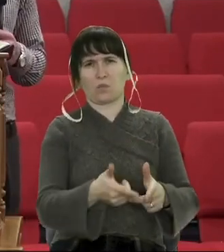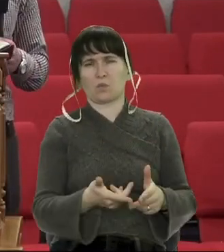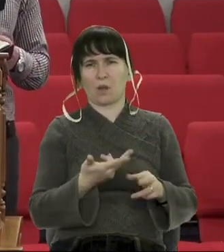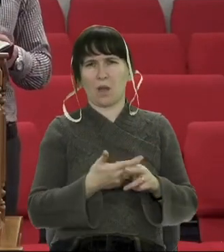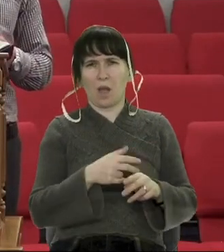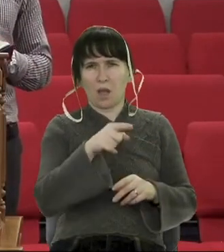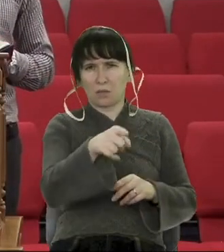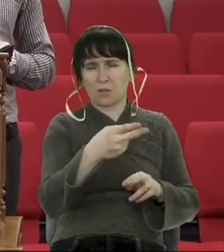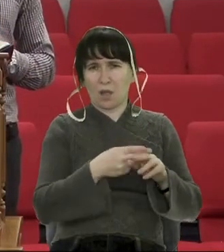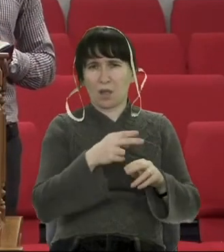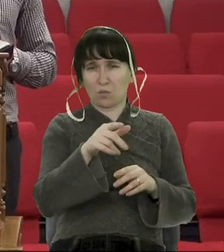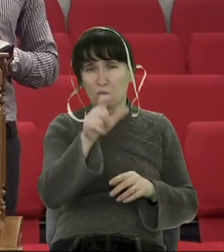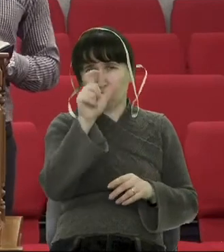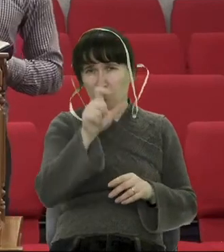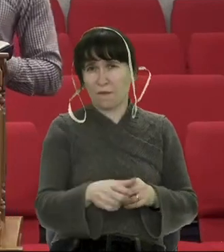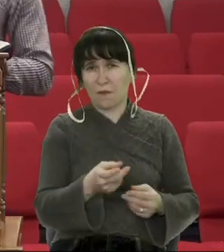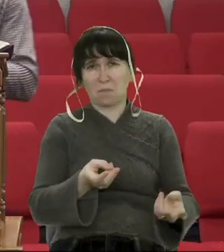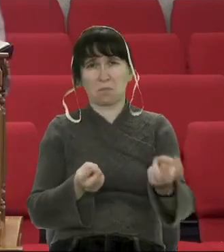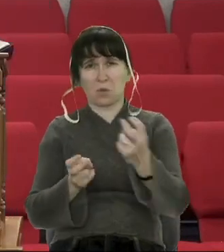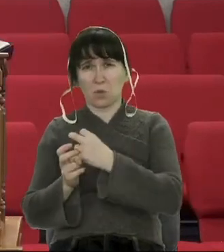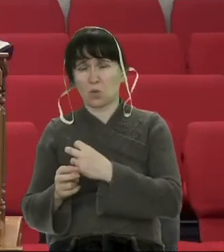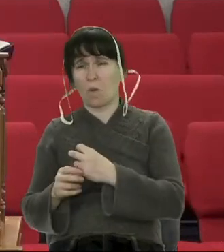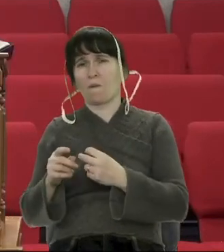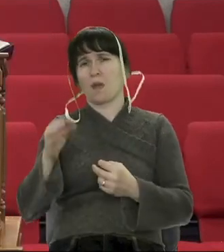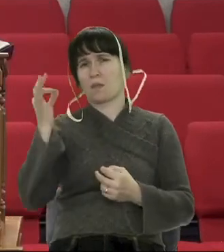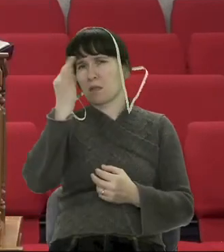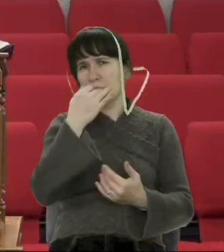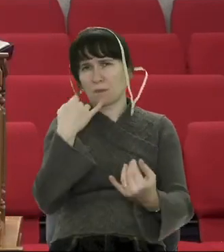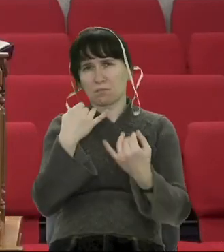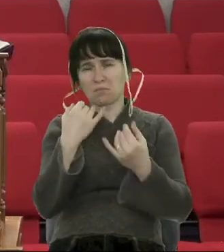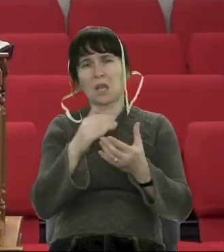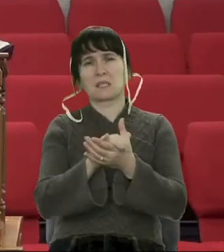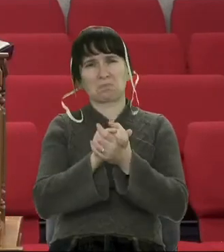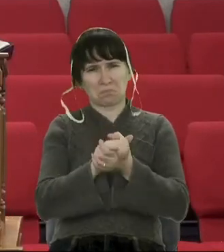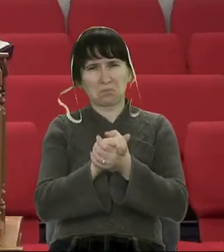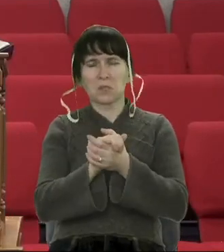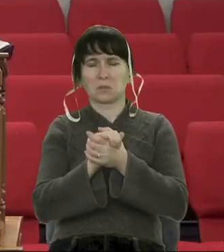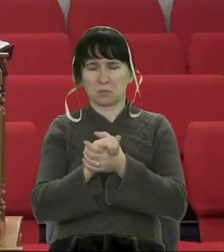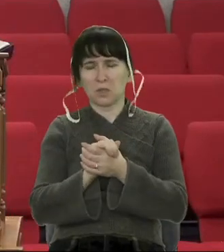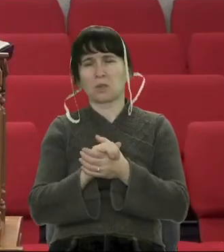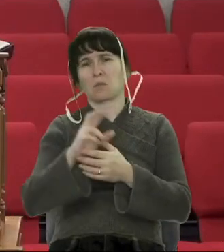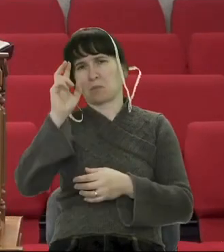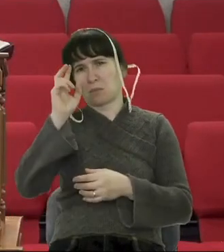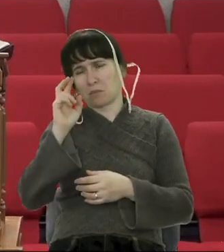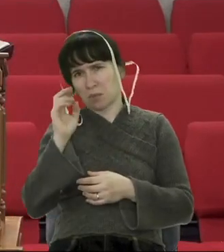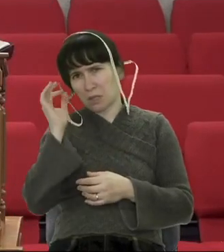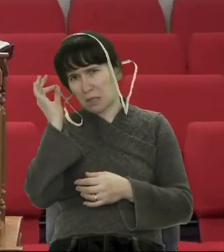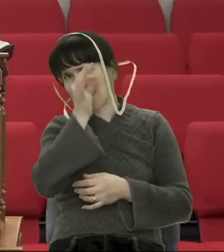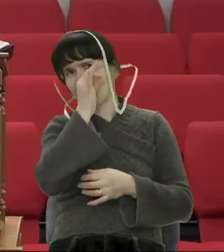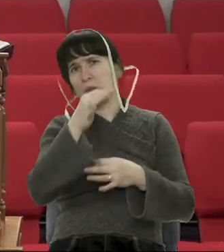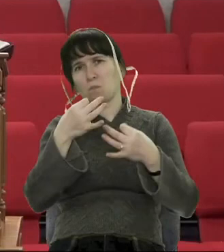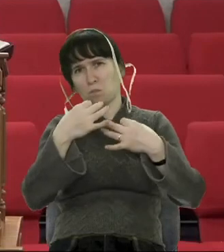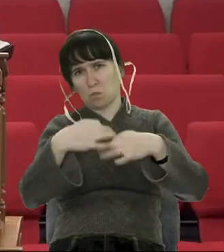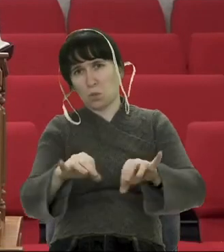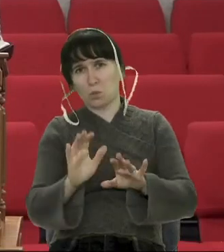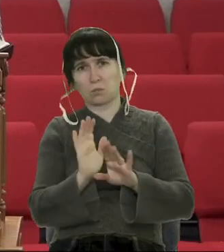Хеврон з миром, каже. Давид його відпустив з миром. Так написано в третьому розділі другій книги